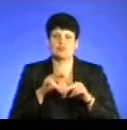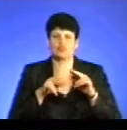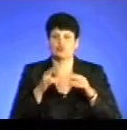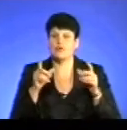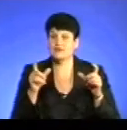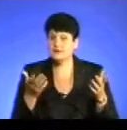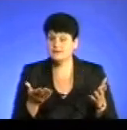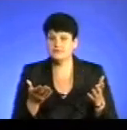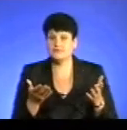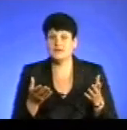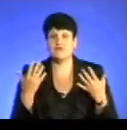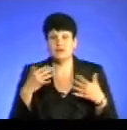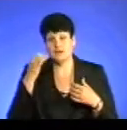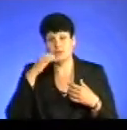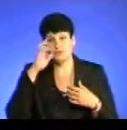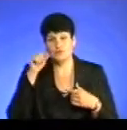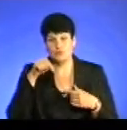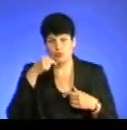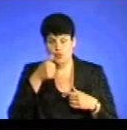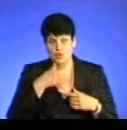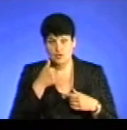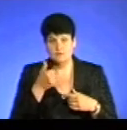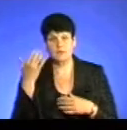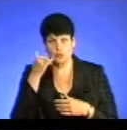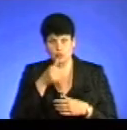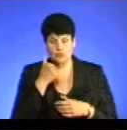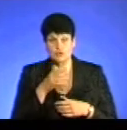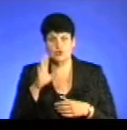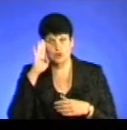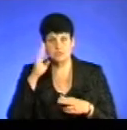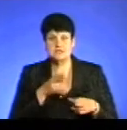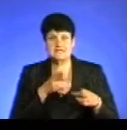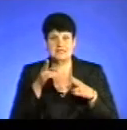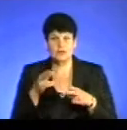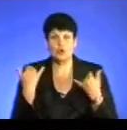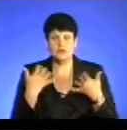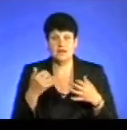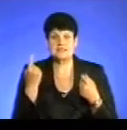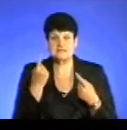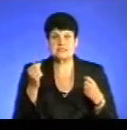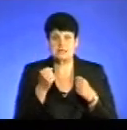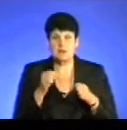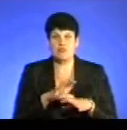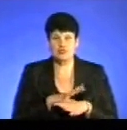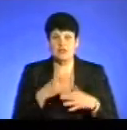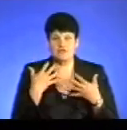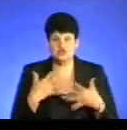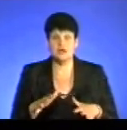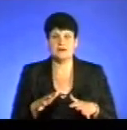Вже, слава Богу, цього року, ну верніше, там того року хлопці заїхали, вже одна зима була. Вони вже тут переночували,